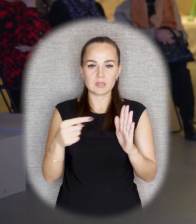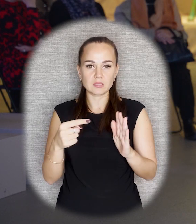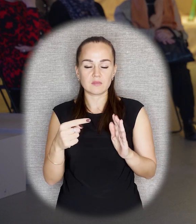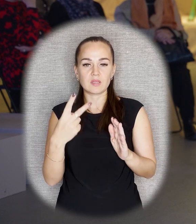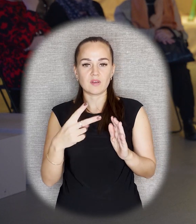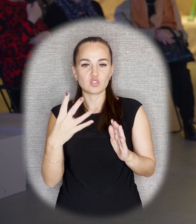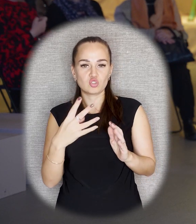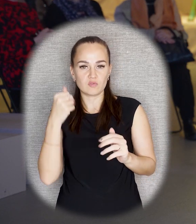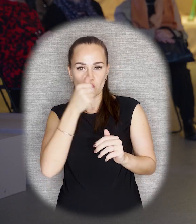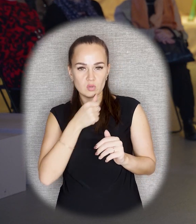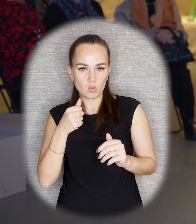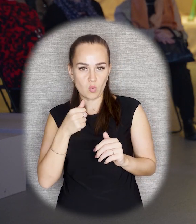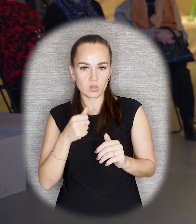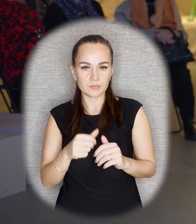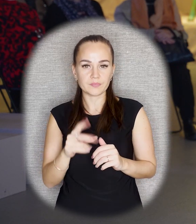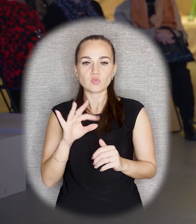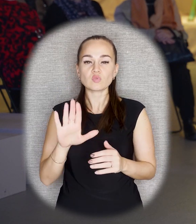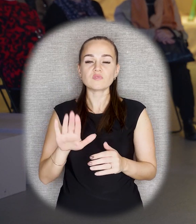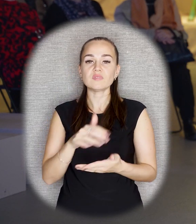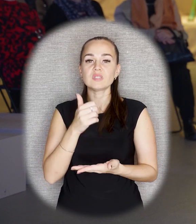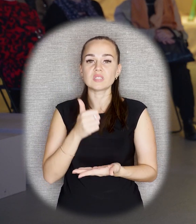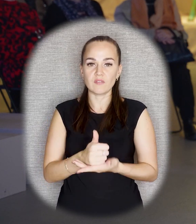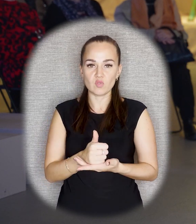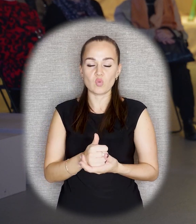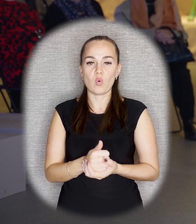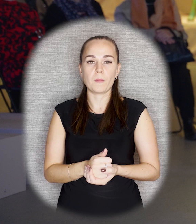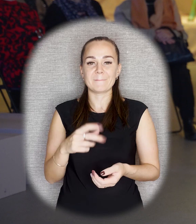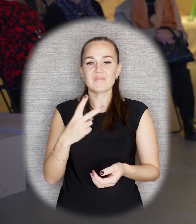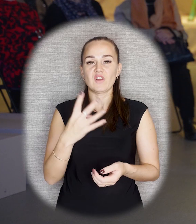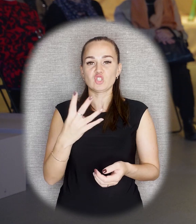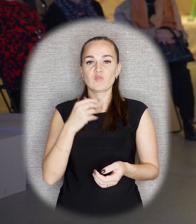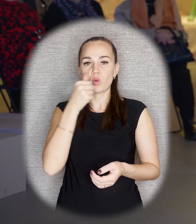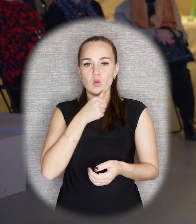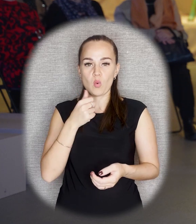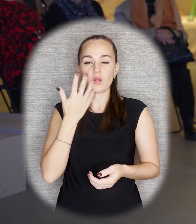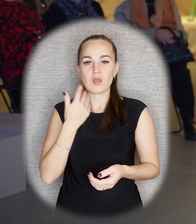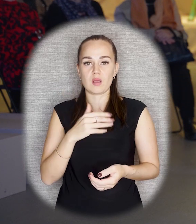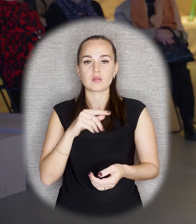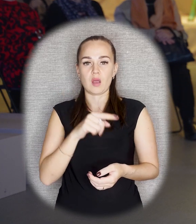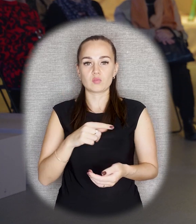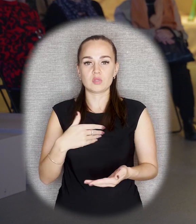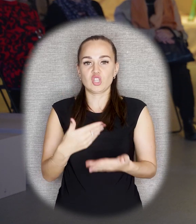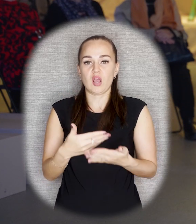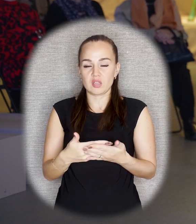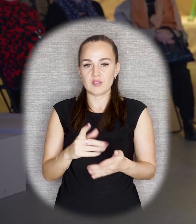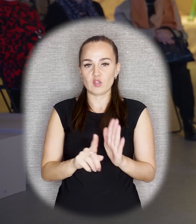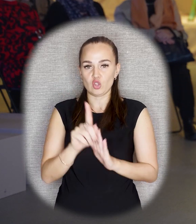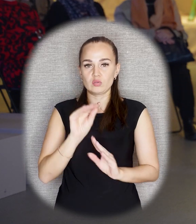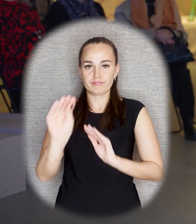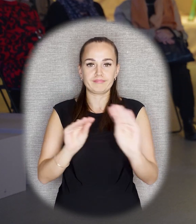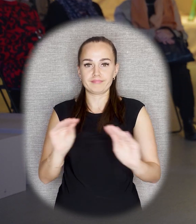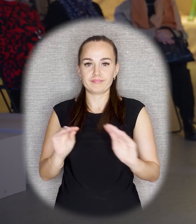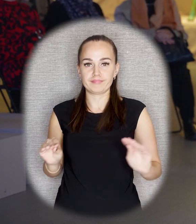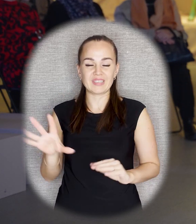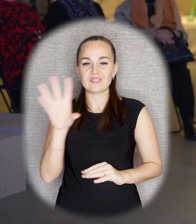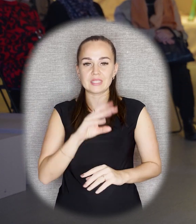по 1924 год. Но в основном Лениниана начинается в 1924, то есть момент,